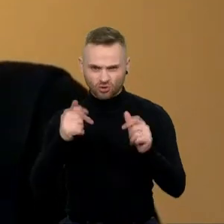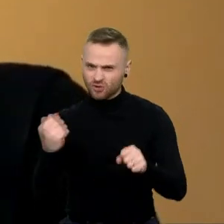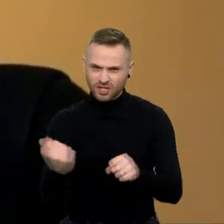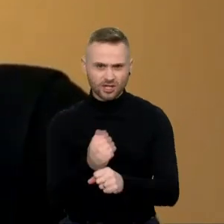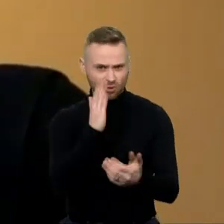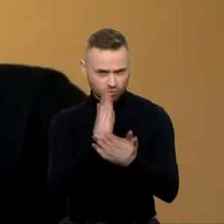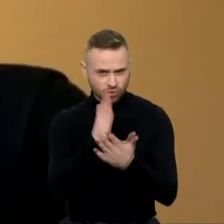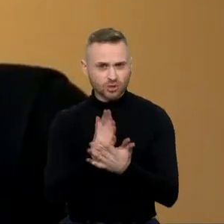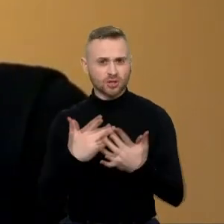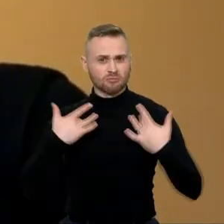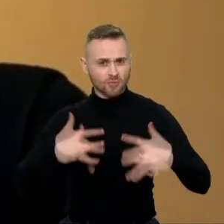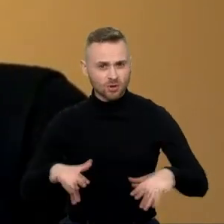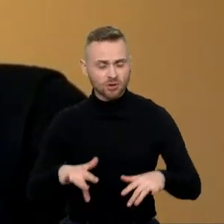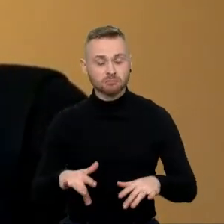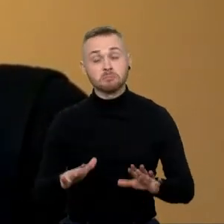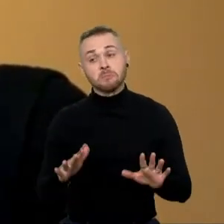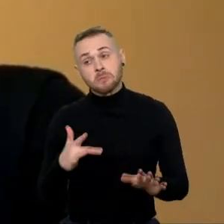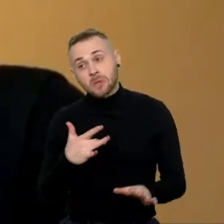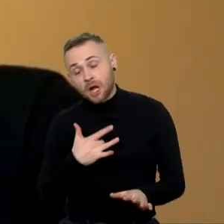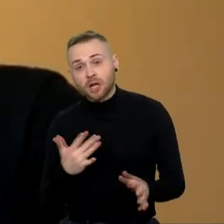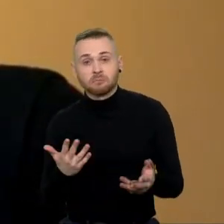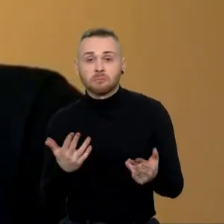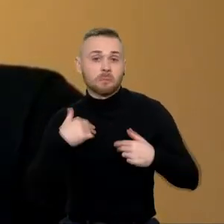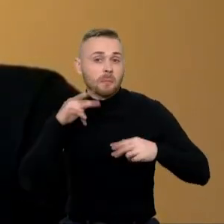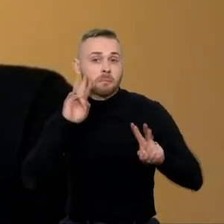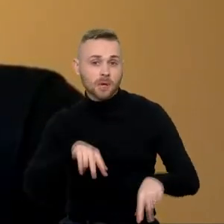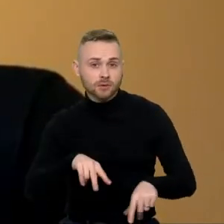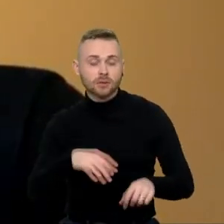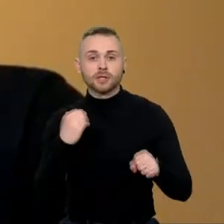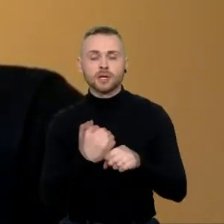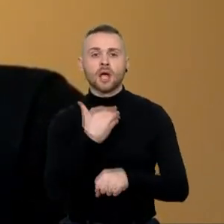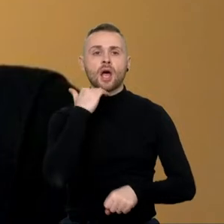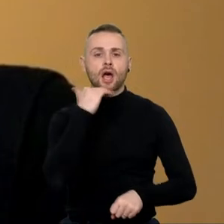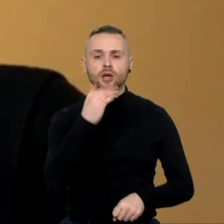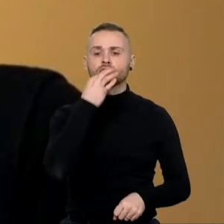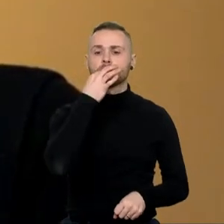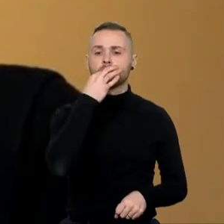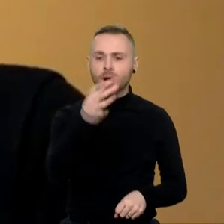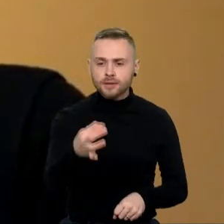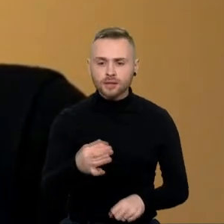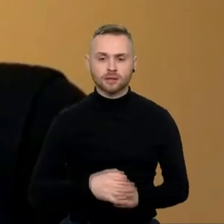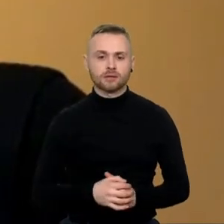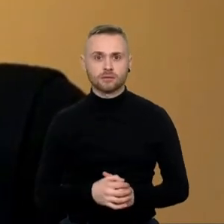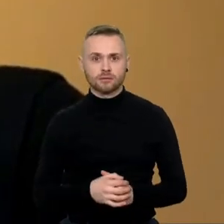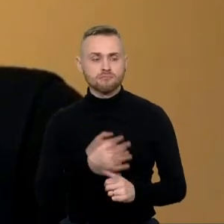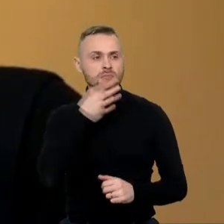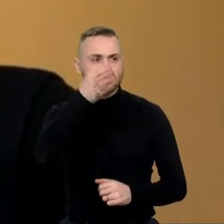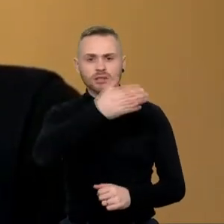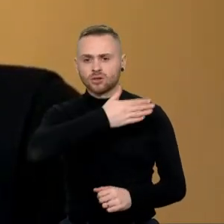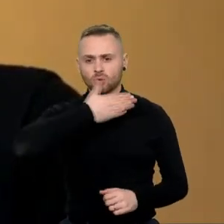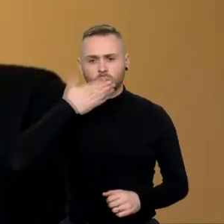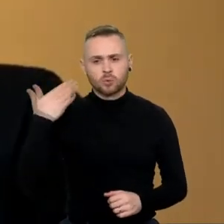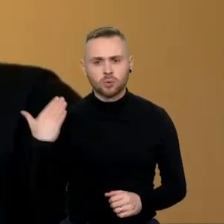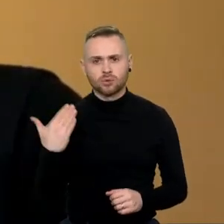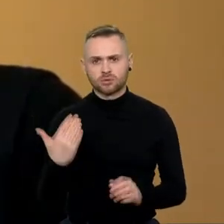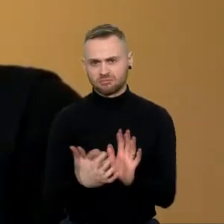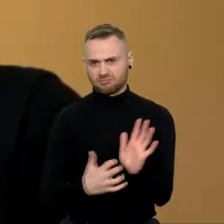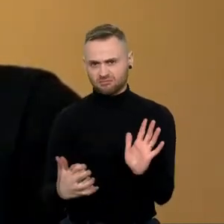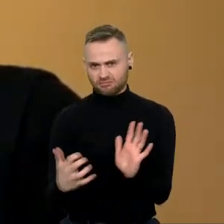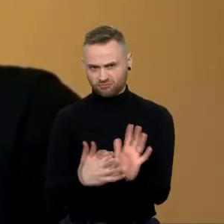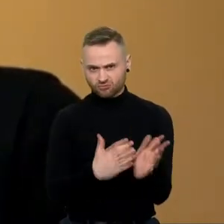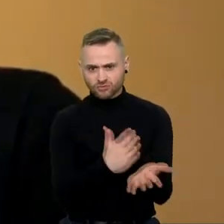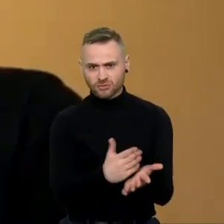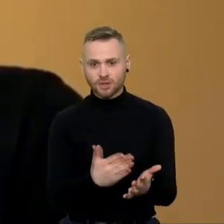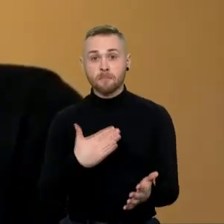galbūt jis neišvengiamas, nebespiriosų, turi būti aiškiai pasakytas. Šito pritruko ir mums, kaip valdančių